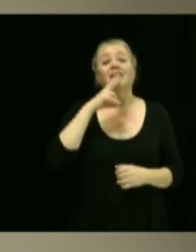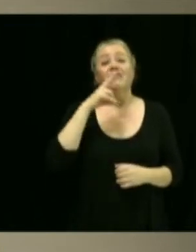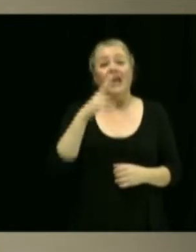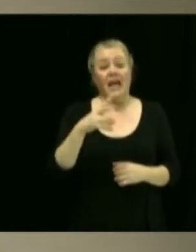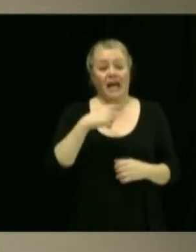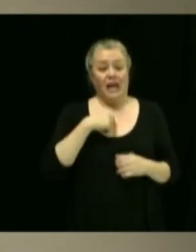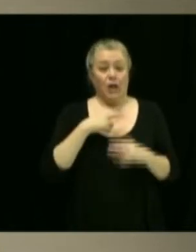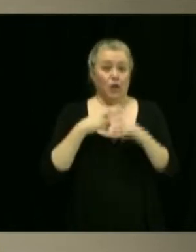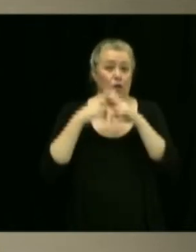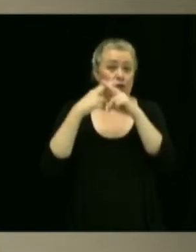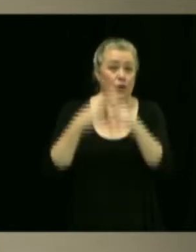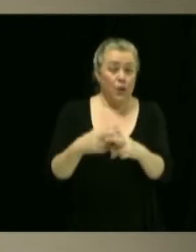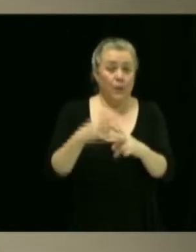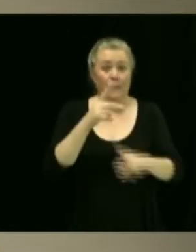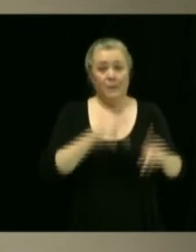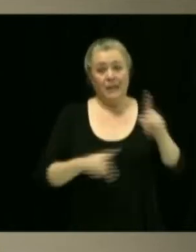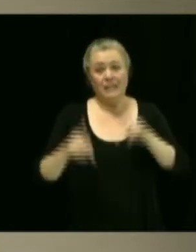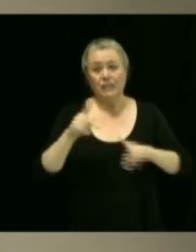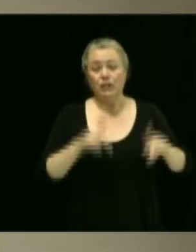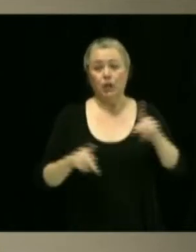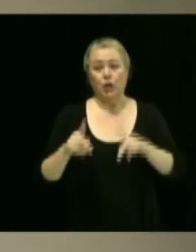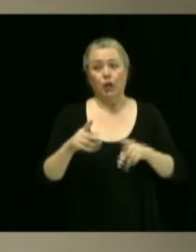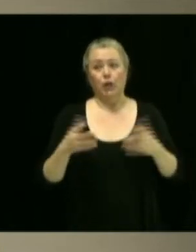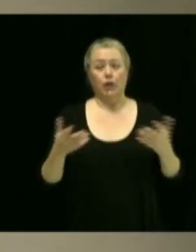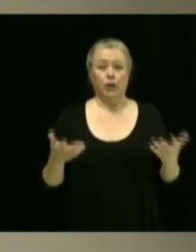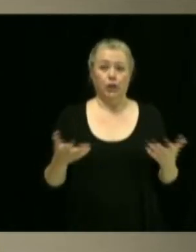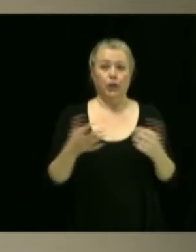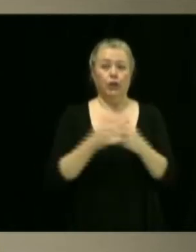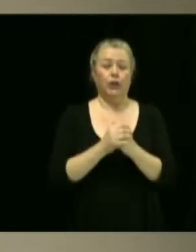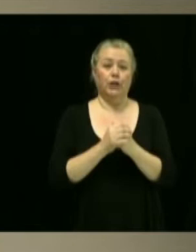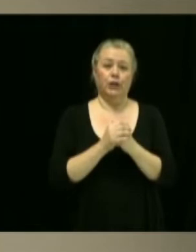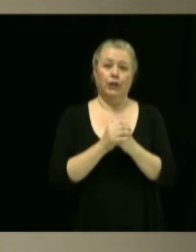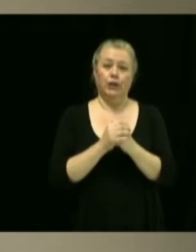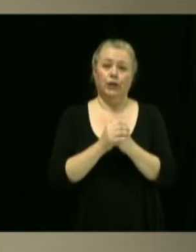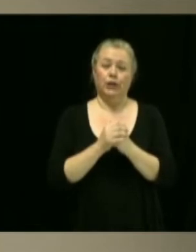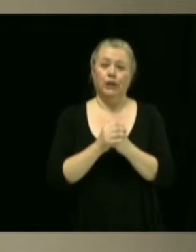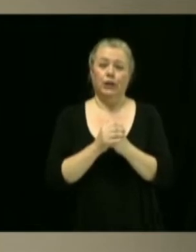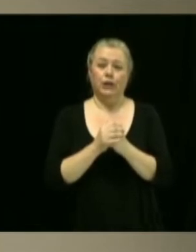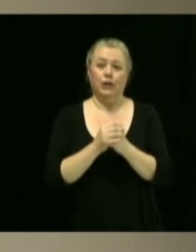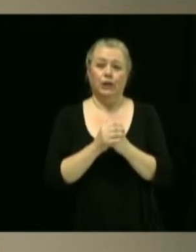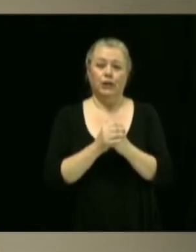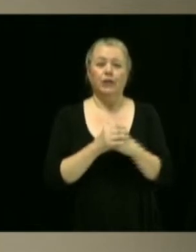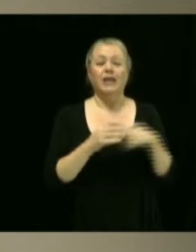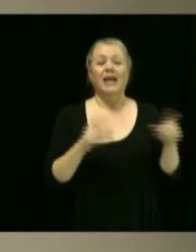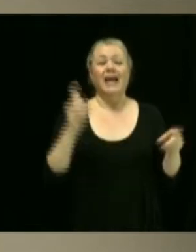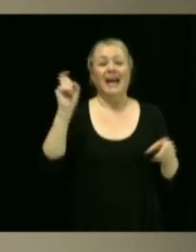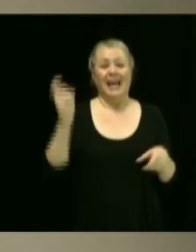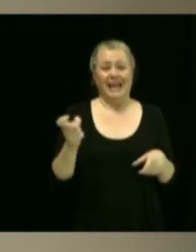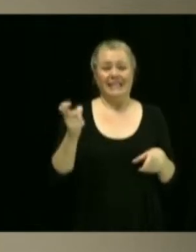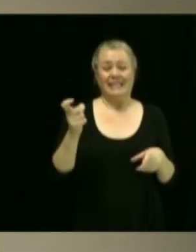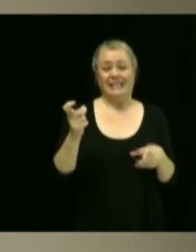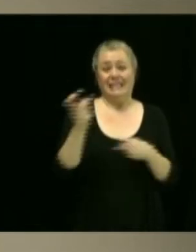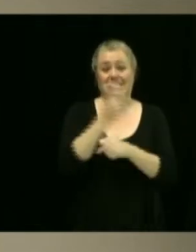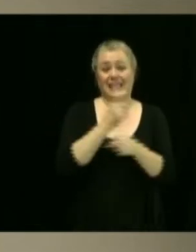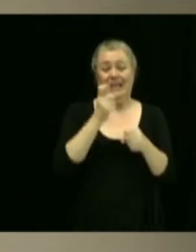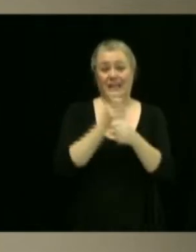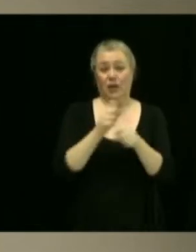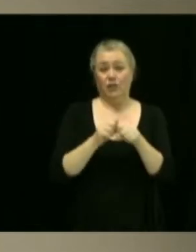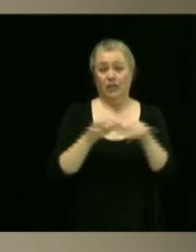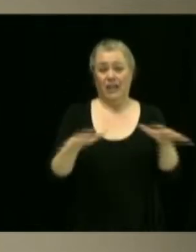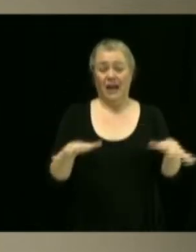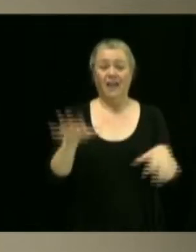un petit rappel d'une entente qui est survenue avec notre ancien directeur général, M. François Pépin. La Ville de